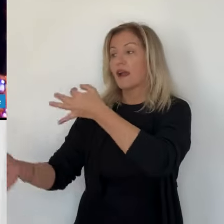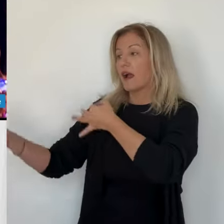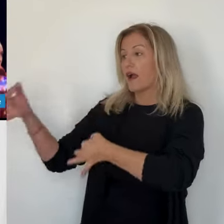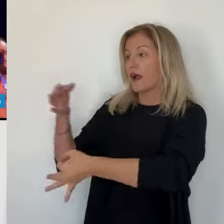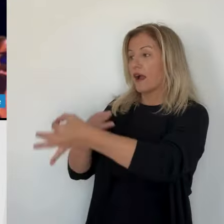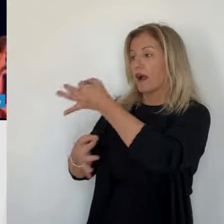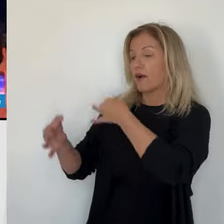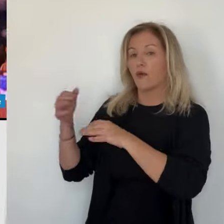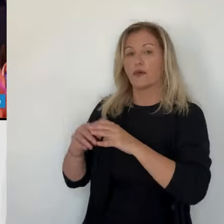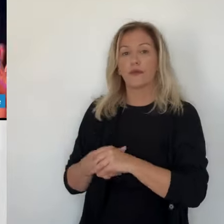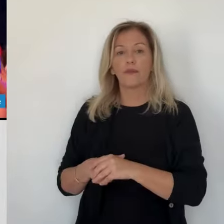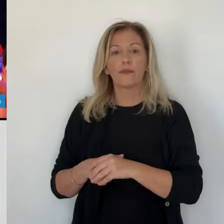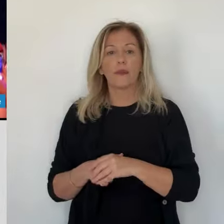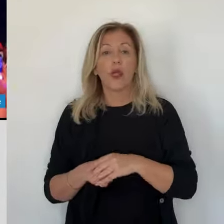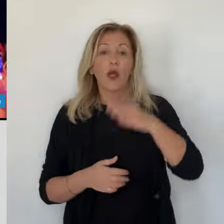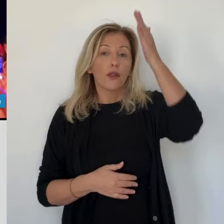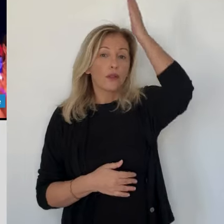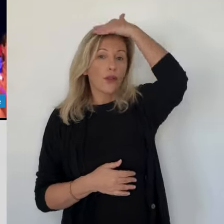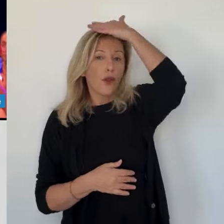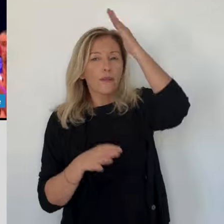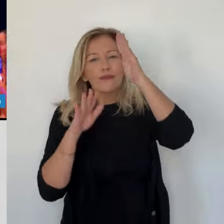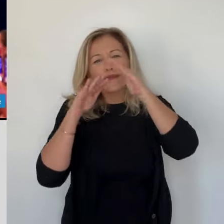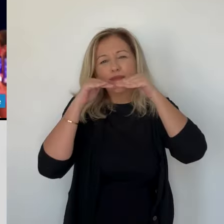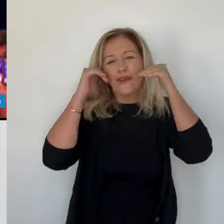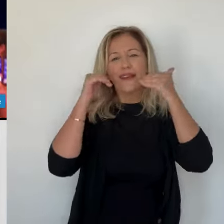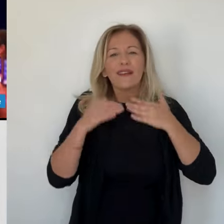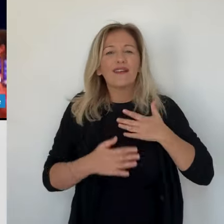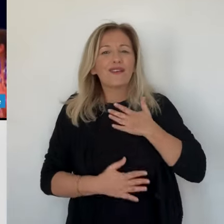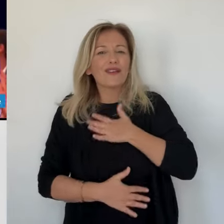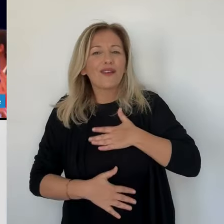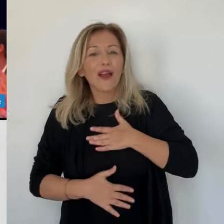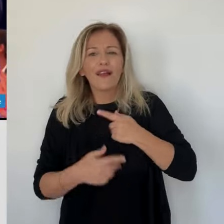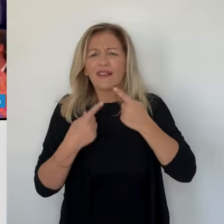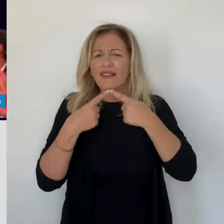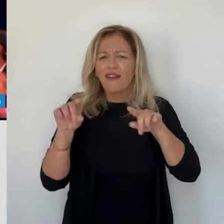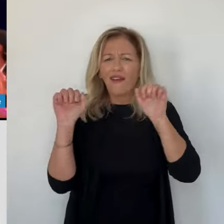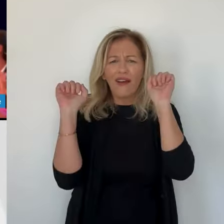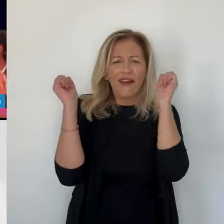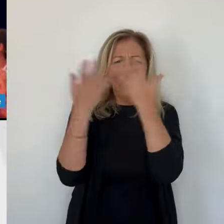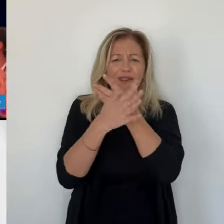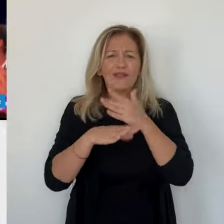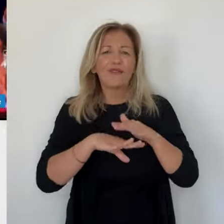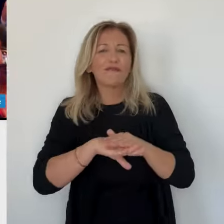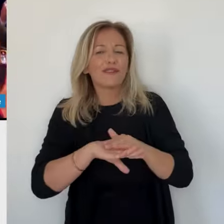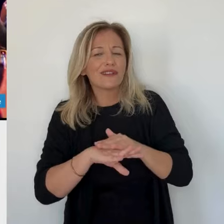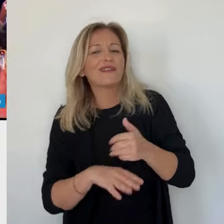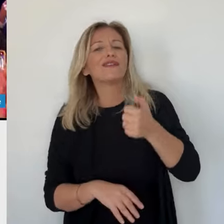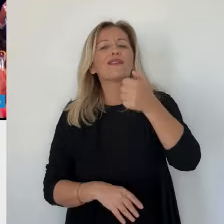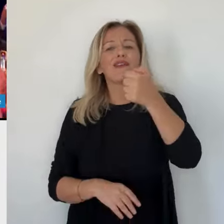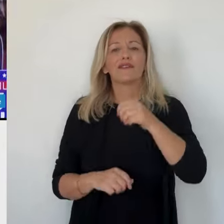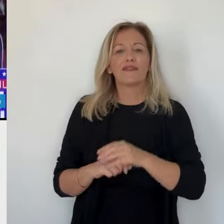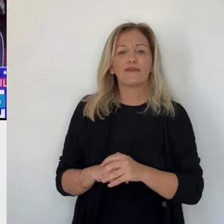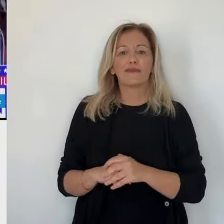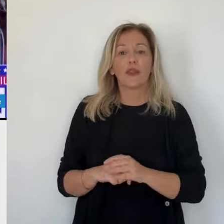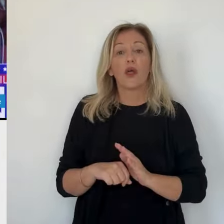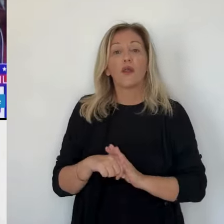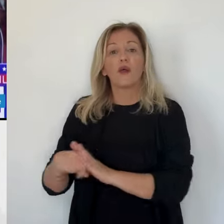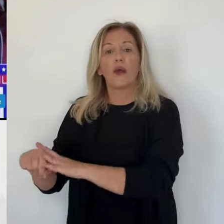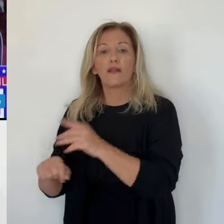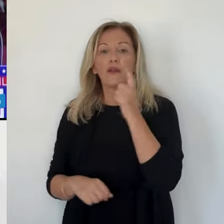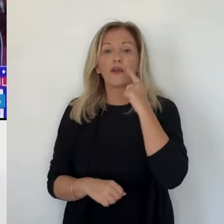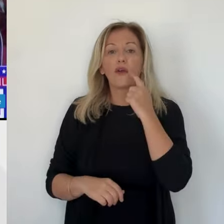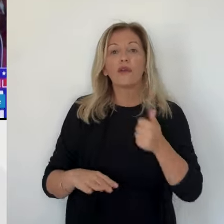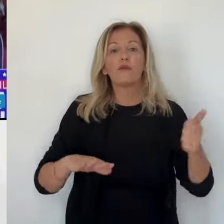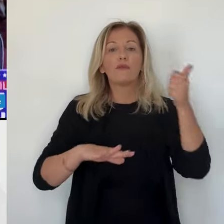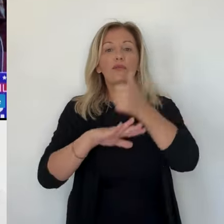Le visage et la joie de Donald Trump contrastent avec les réactions de la classe politique insulaire. La droite Corse et l'un de ses leaders, Jean